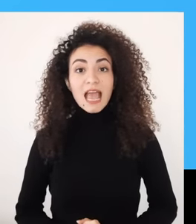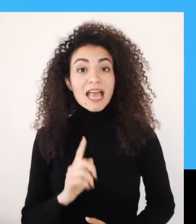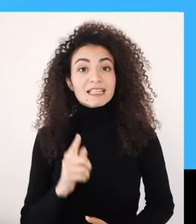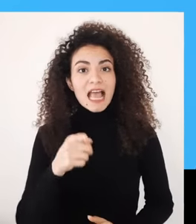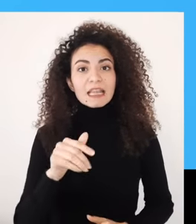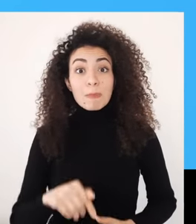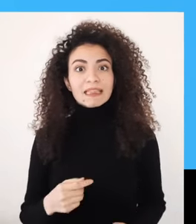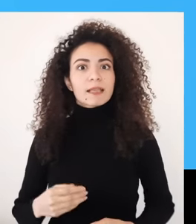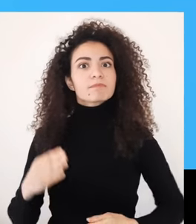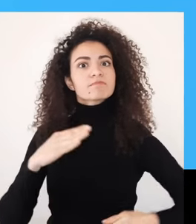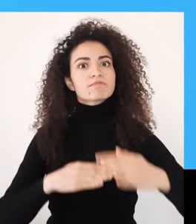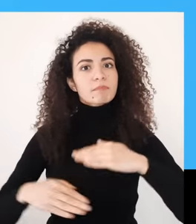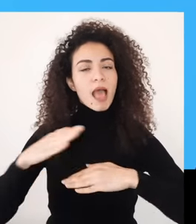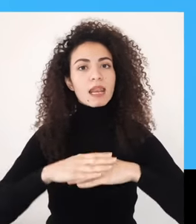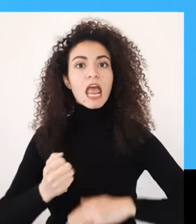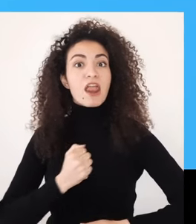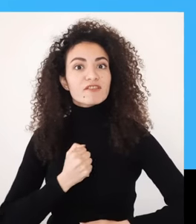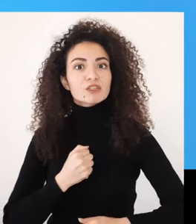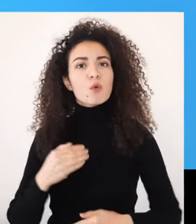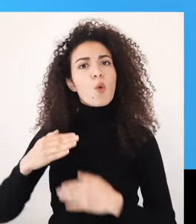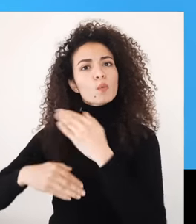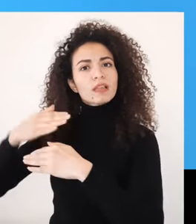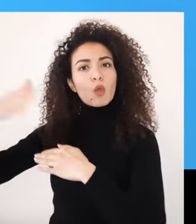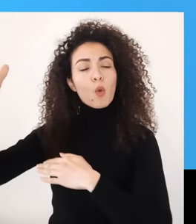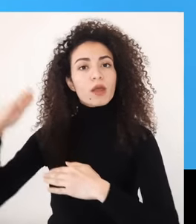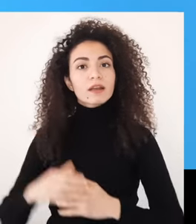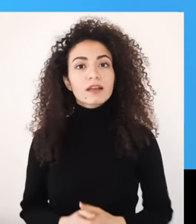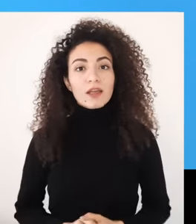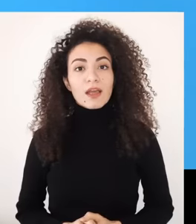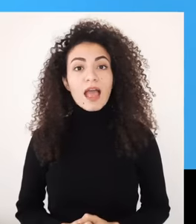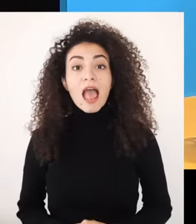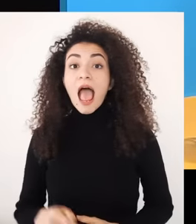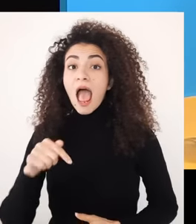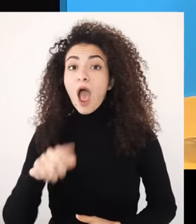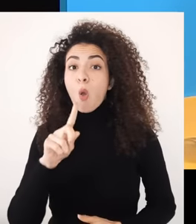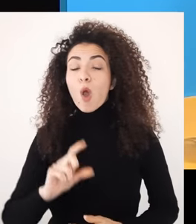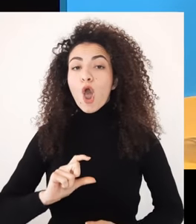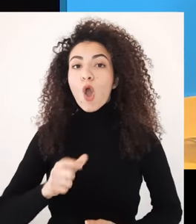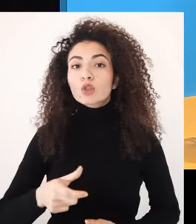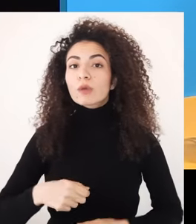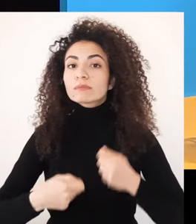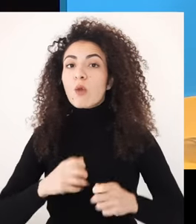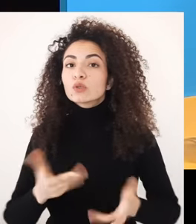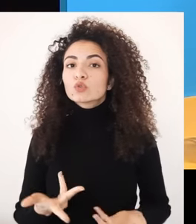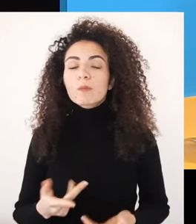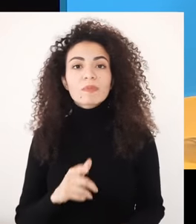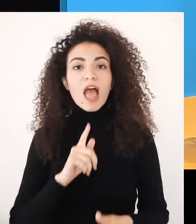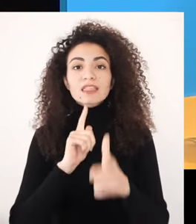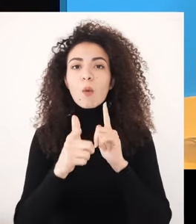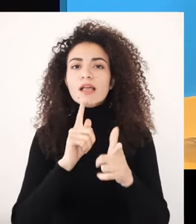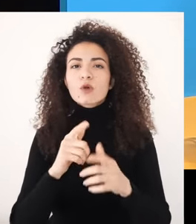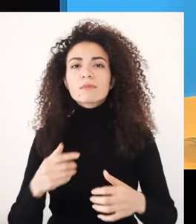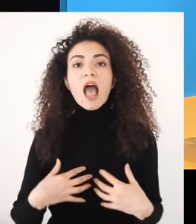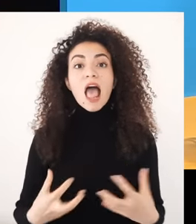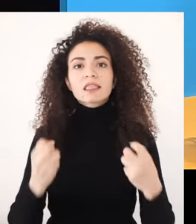بالتغيير والتطوير الزاد وأنا أكيد أنه كل المتابعينا عندهم هالإرادة فالخطوة الأولى هي التواصل مع